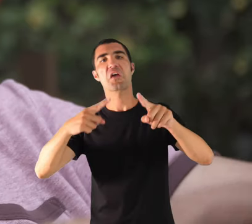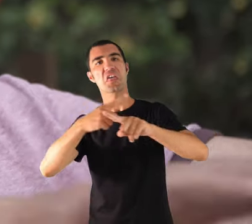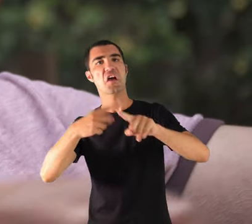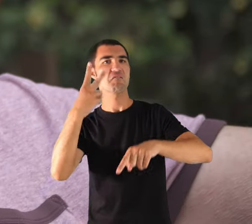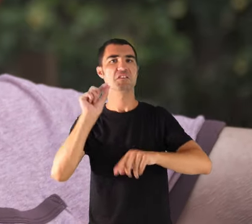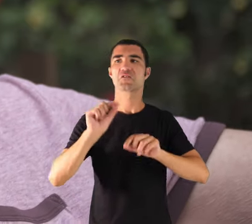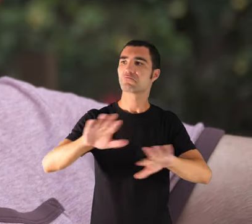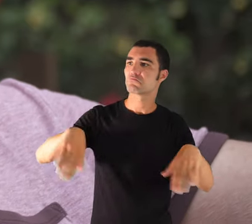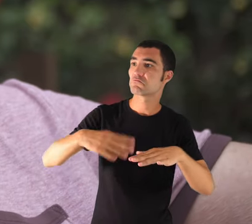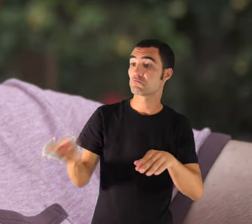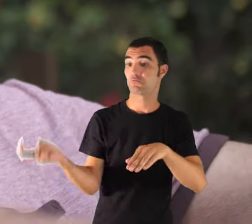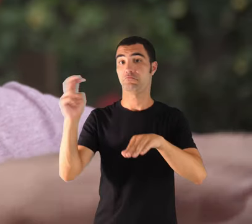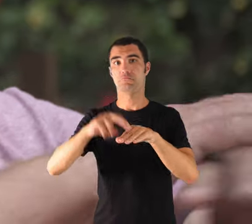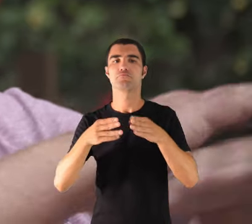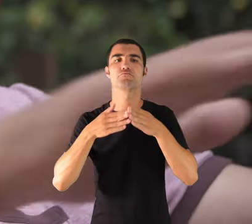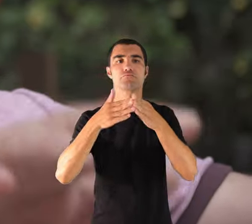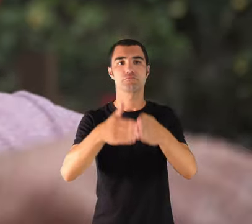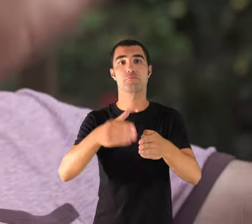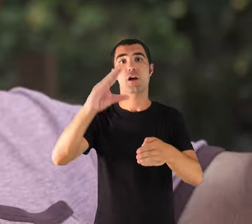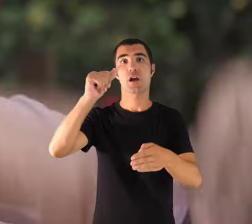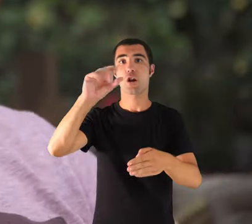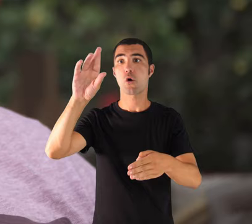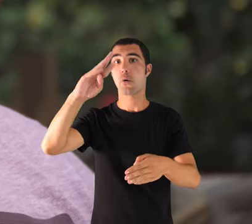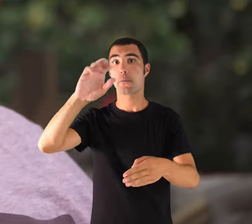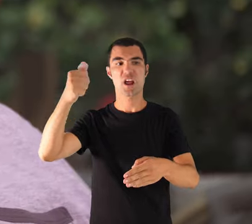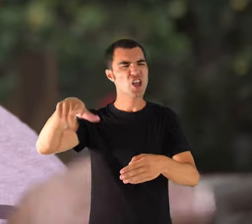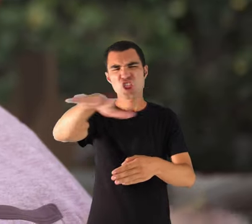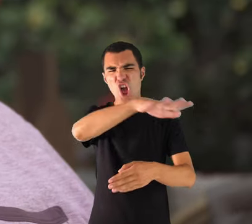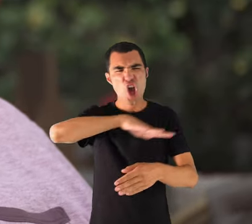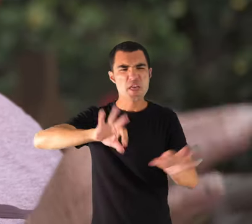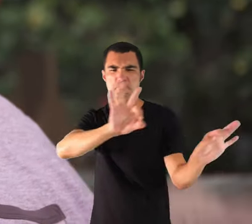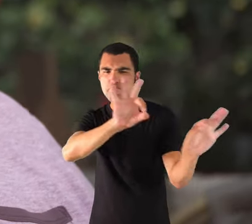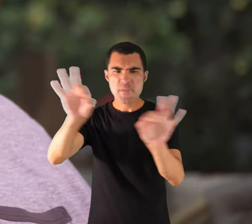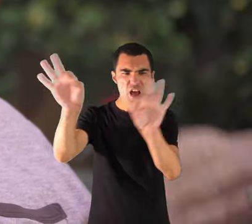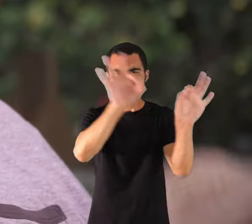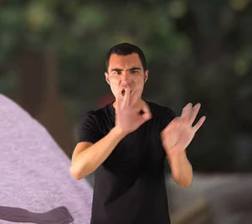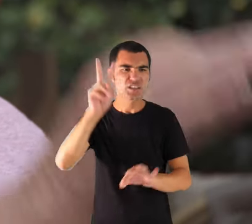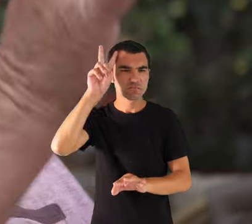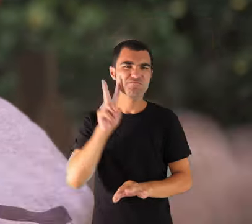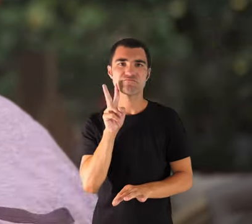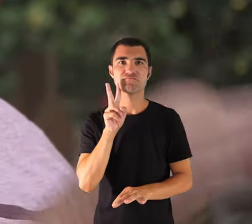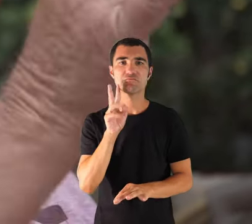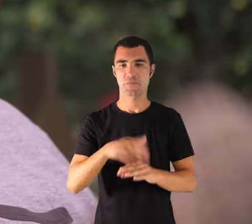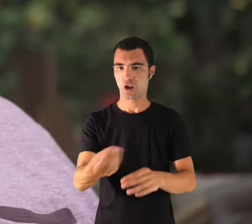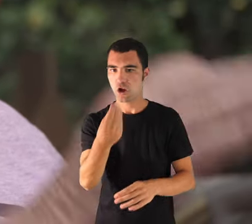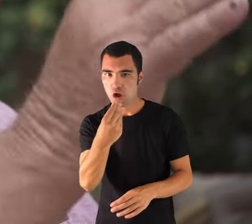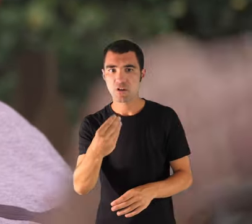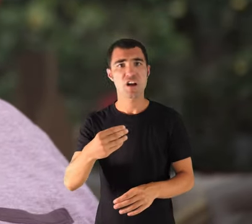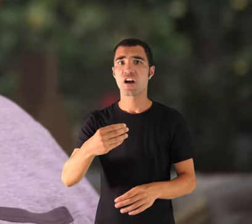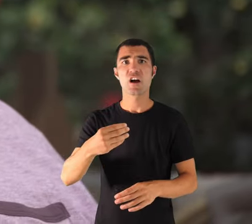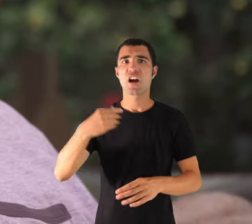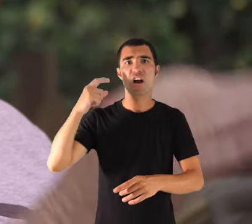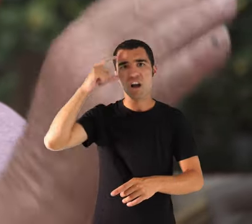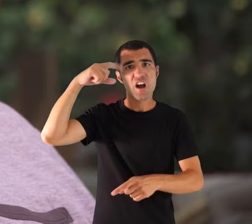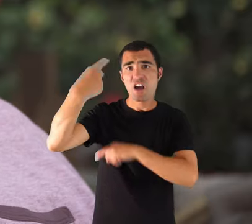ja estava preparat, tot, tot, per dinar, cada dia, cada dia, cada dia, durant tot el rodatge, cada dia, cada